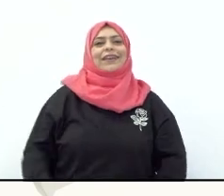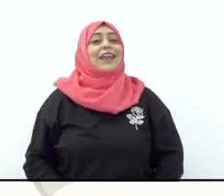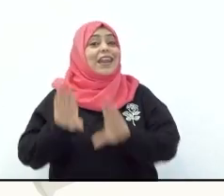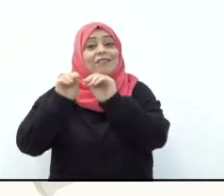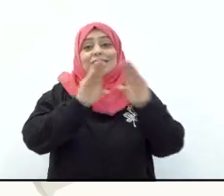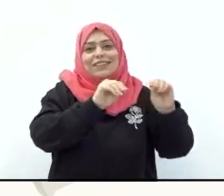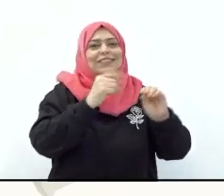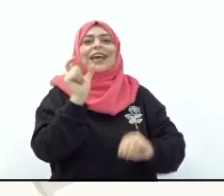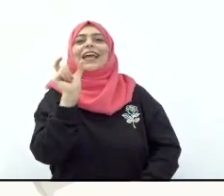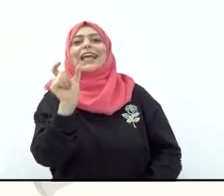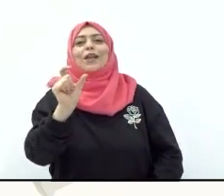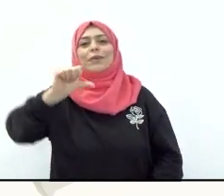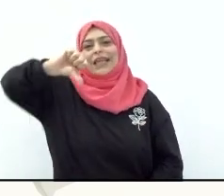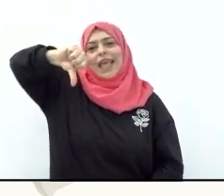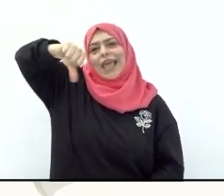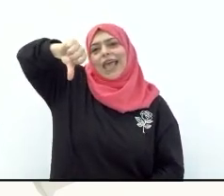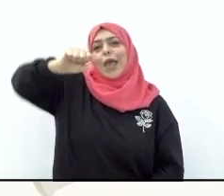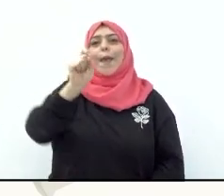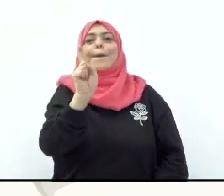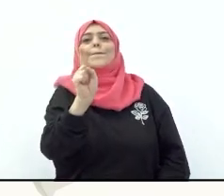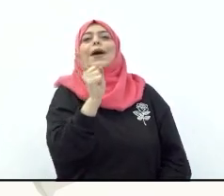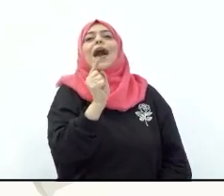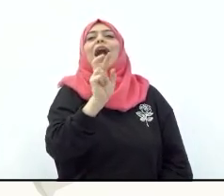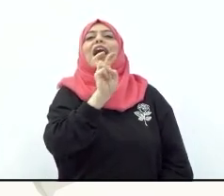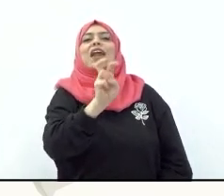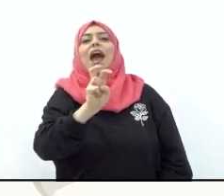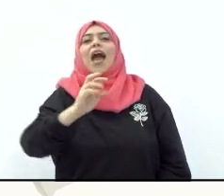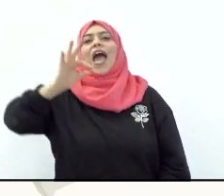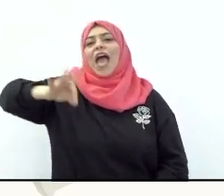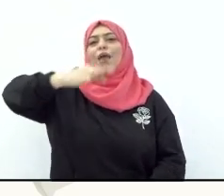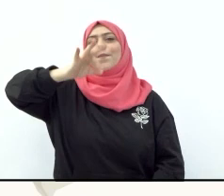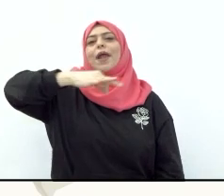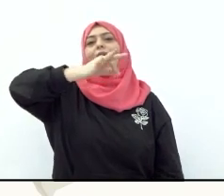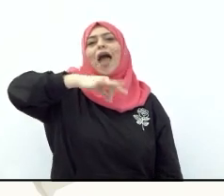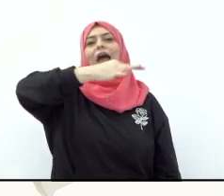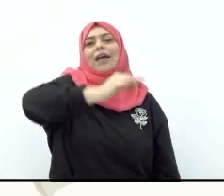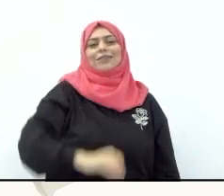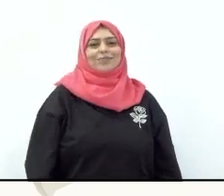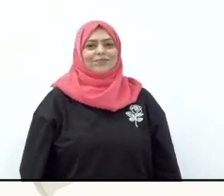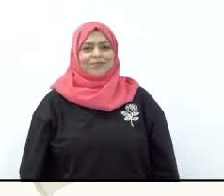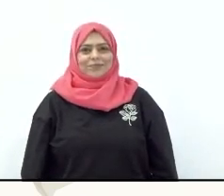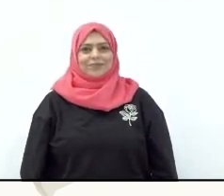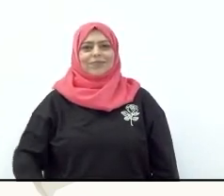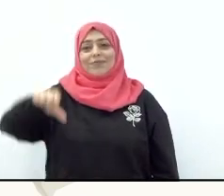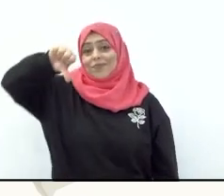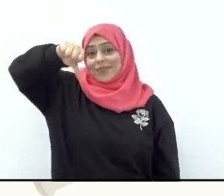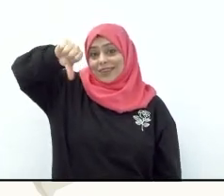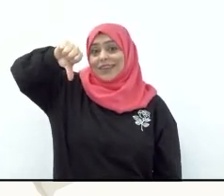إبرة إبرة إ إبرة و إ